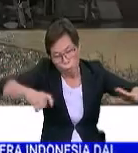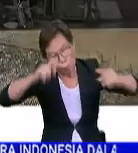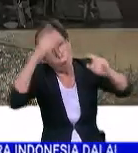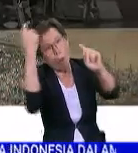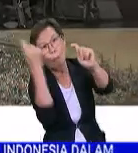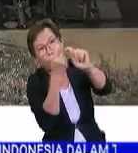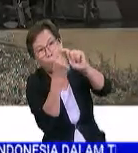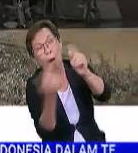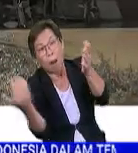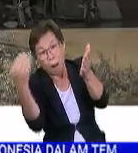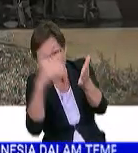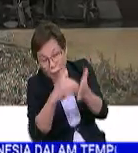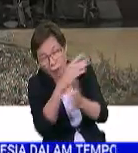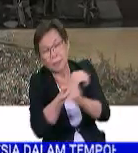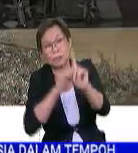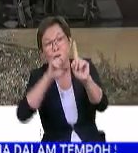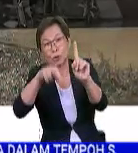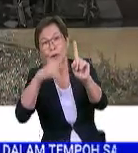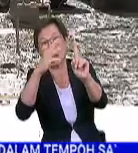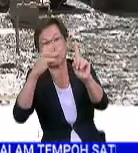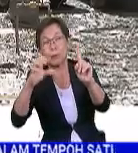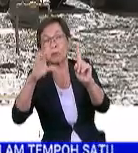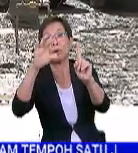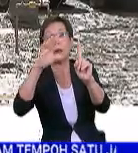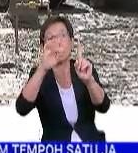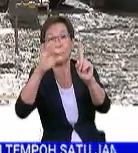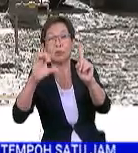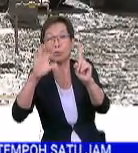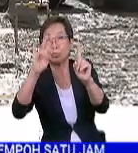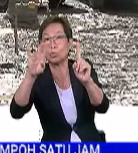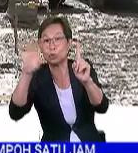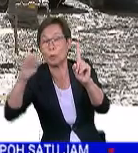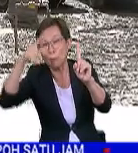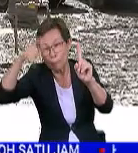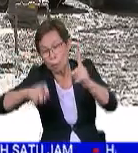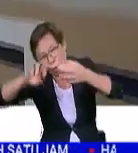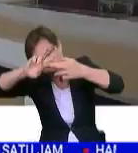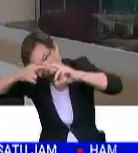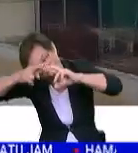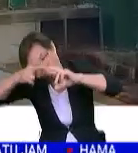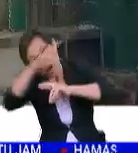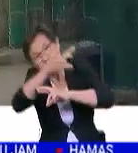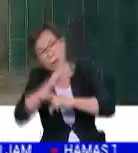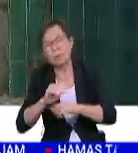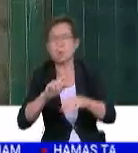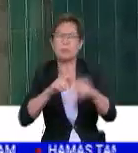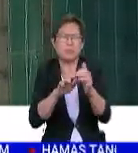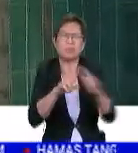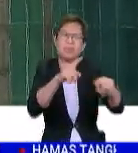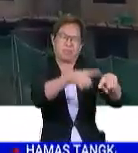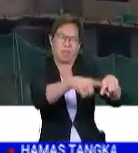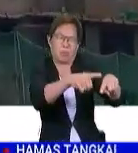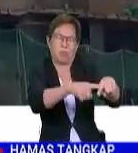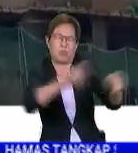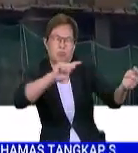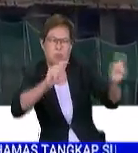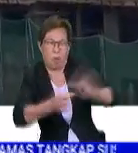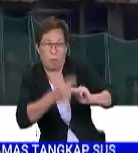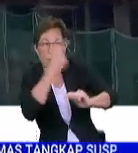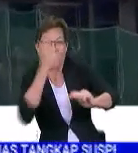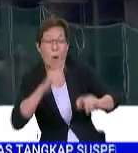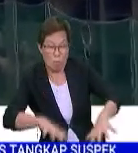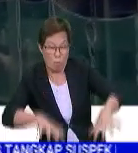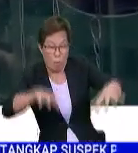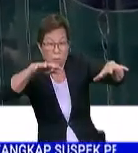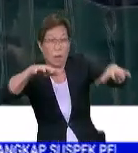dibina semula dan 1,879 lagi memerlukan pemulihan tertakluk kepada perubahan memandangkan banjir